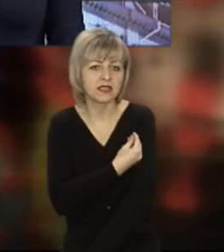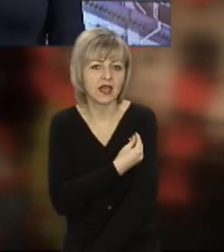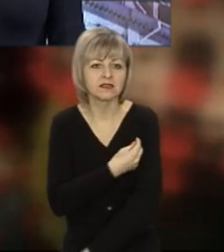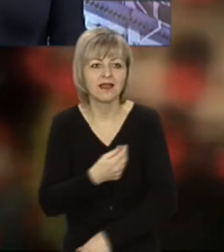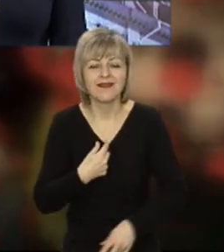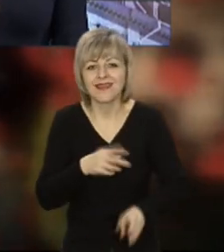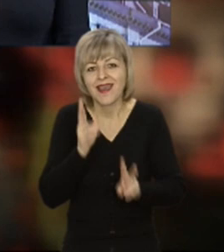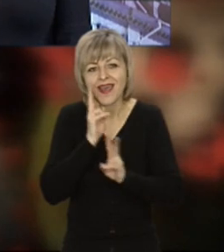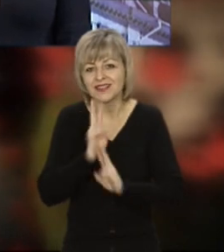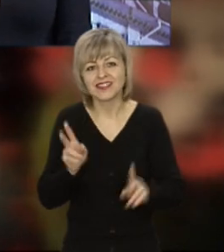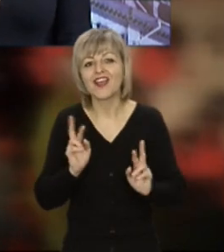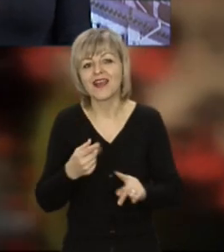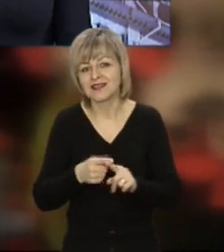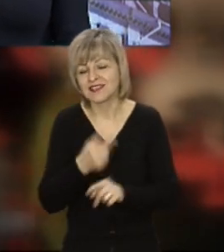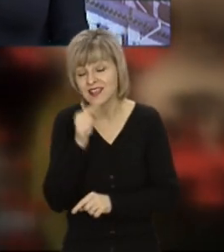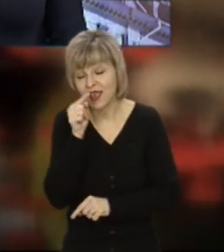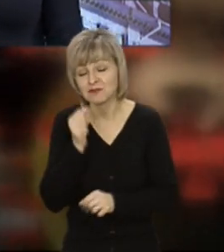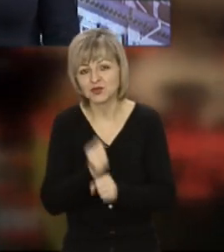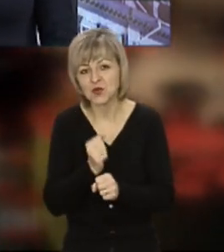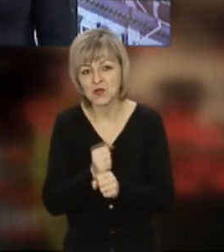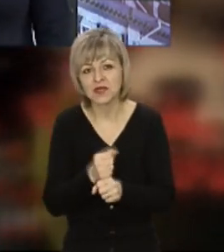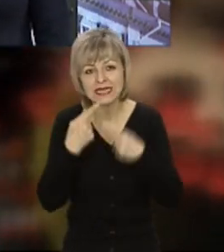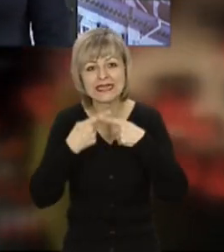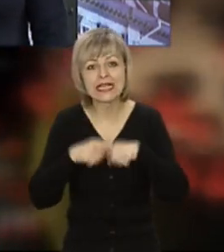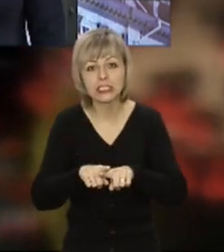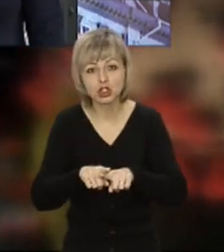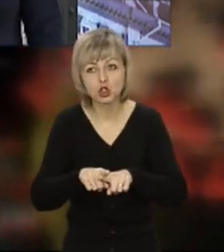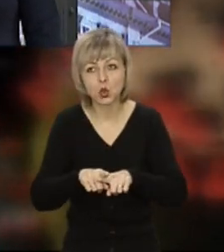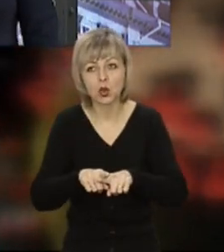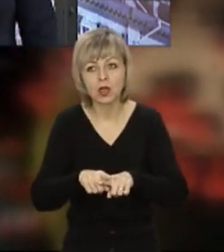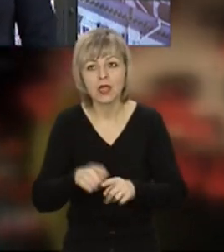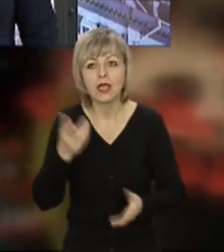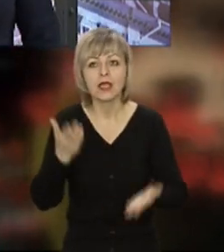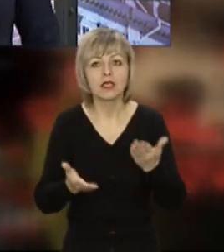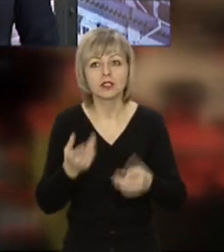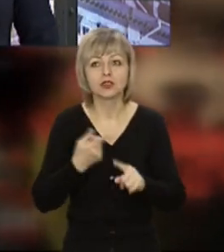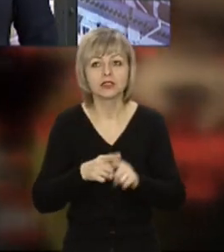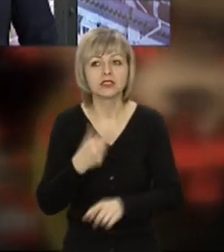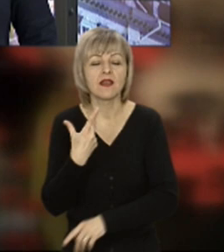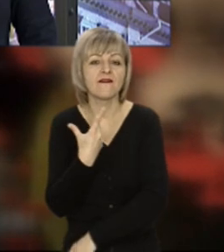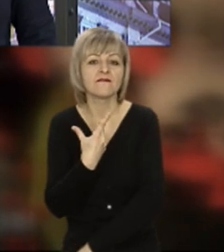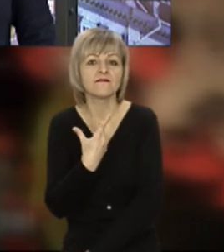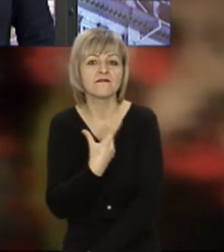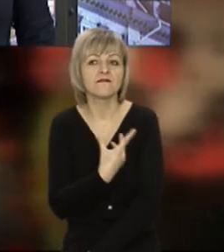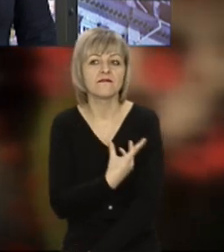не знаю, як вони це зробили технічно. Бо якщо це були вакцинальні